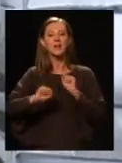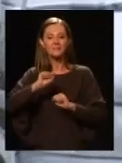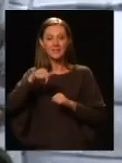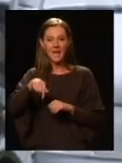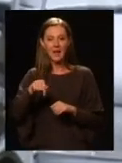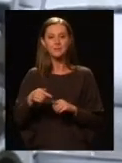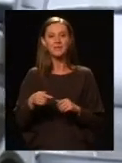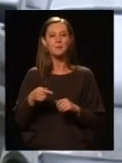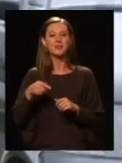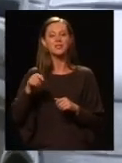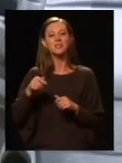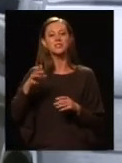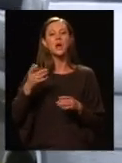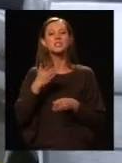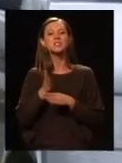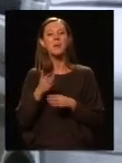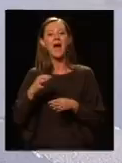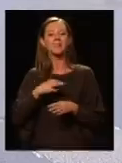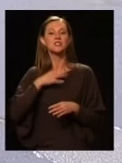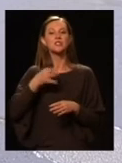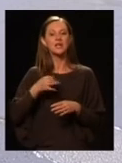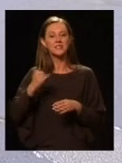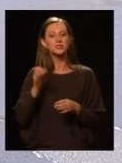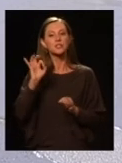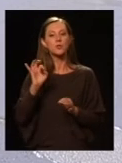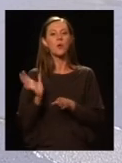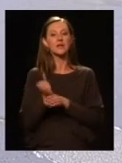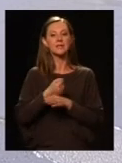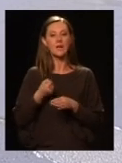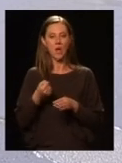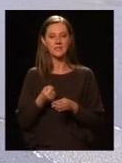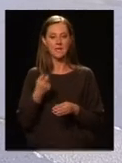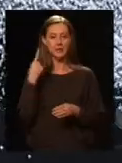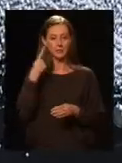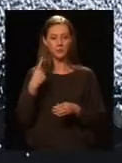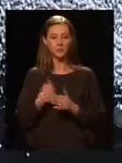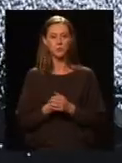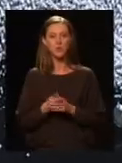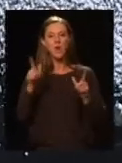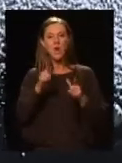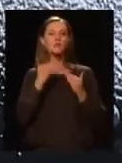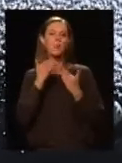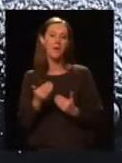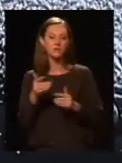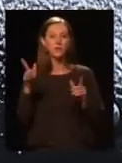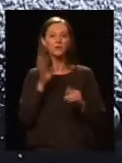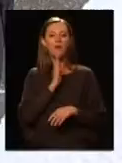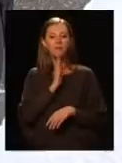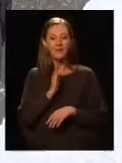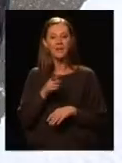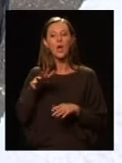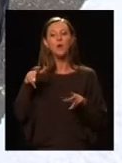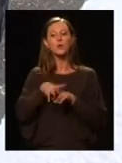védelmében és az ebbrendészeti szabálysértéseknél is nagyon ki fogjuk tudni használni. Bár lassan beköszönt a tél, a